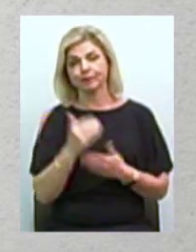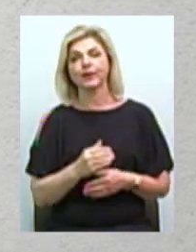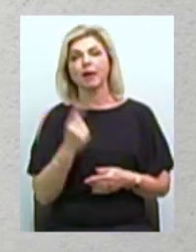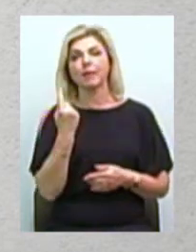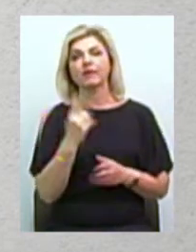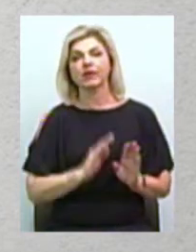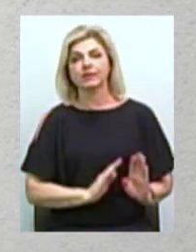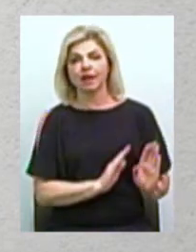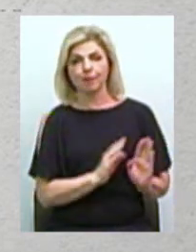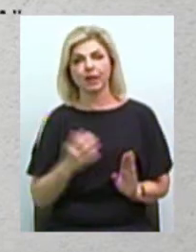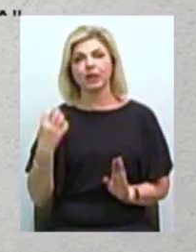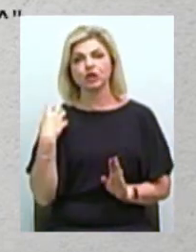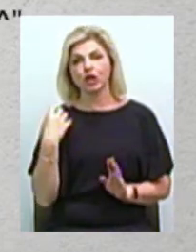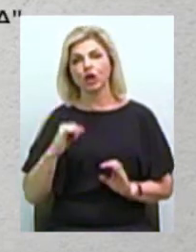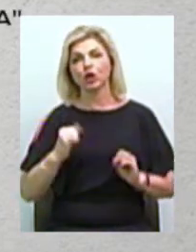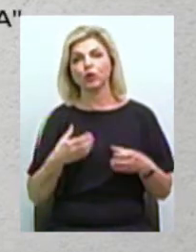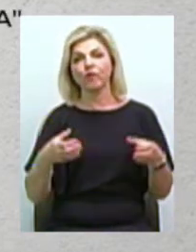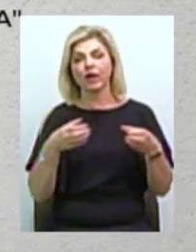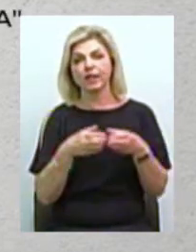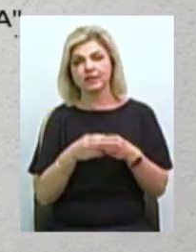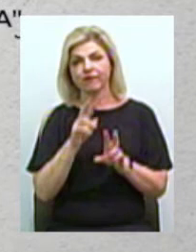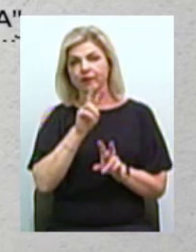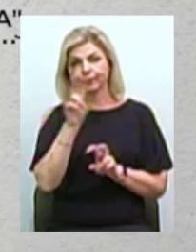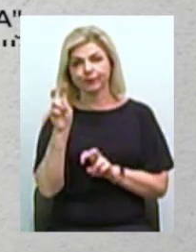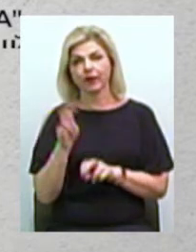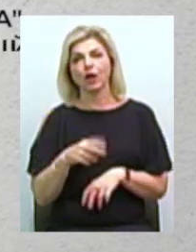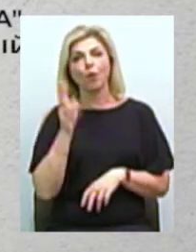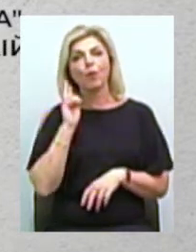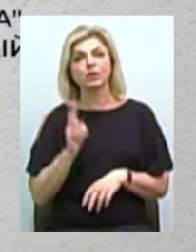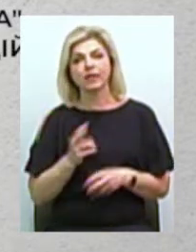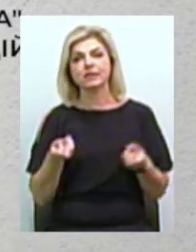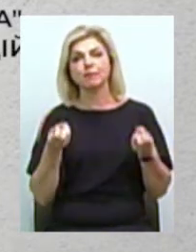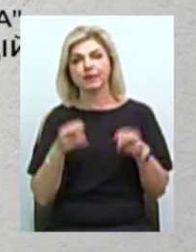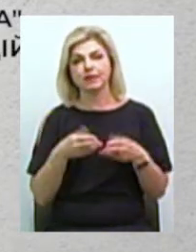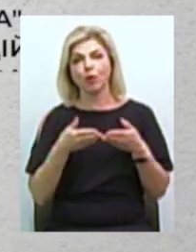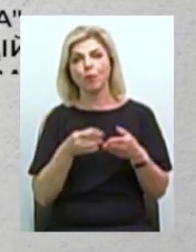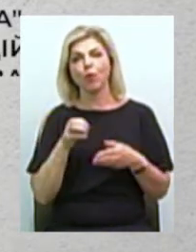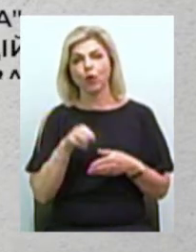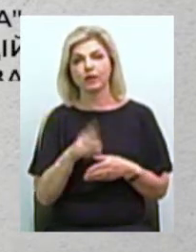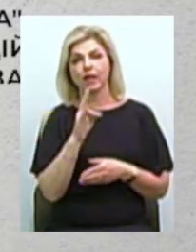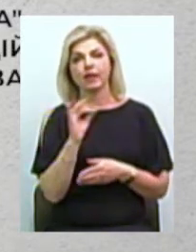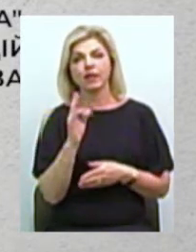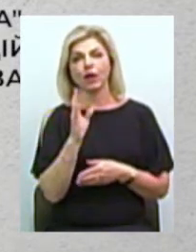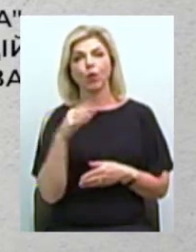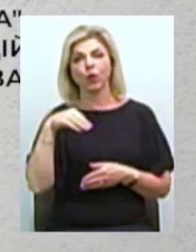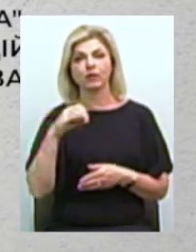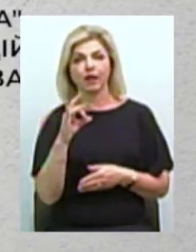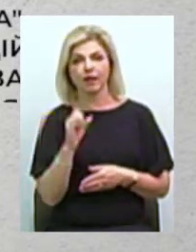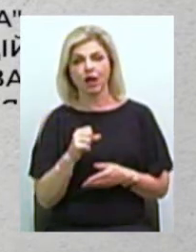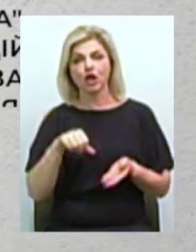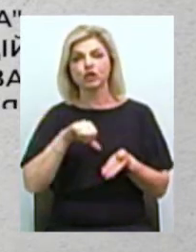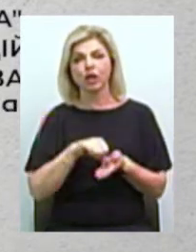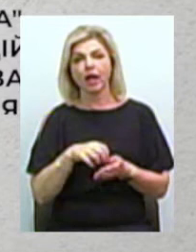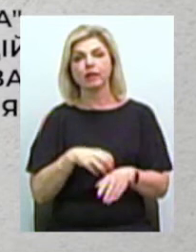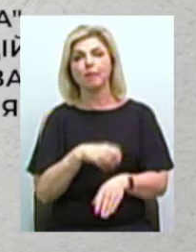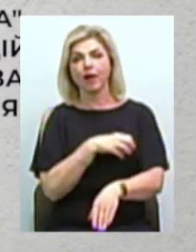заступник начальника товариства з обмеженою відповідальністю Морський спеціалізований порт «Нікатера» Член політичної